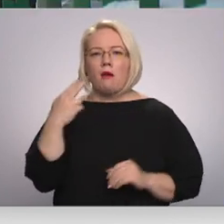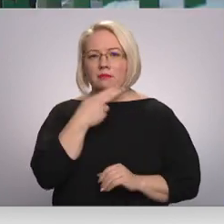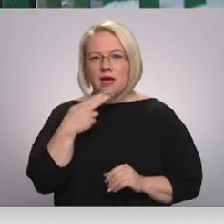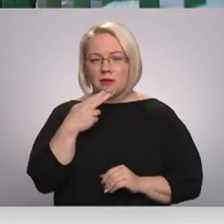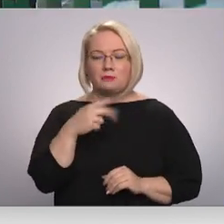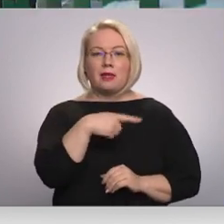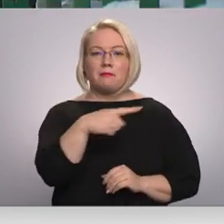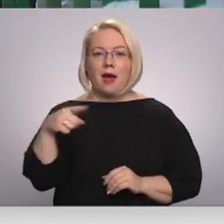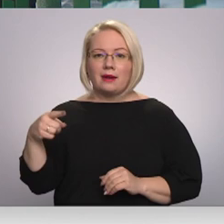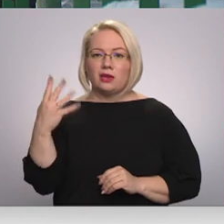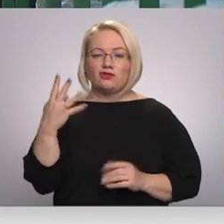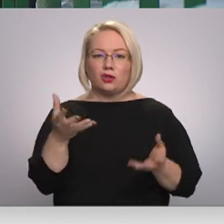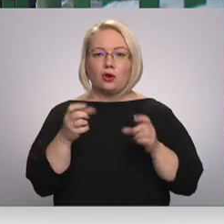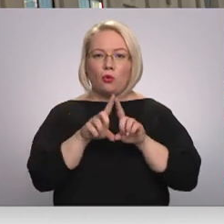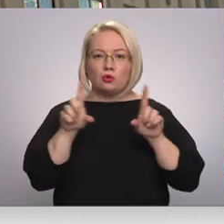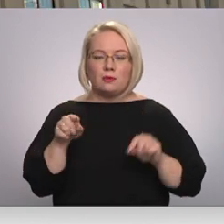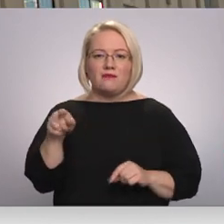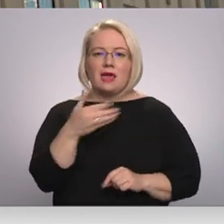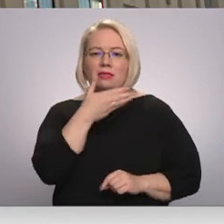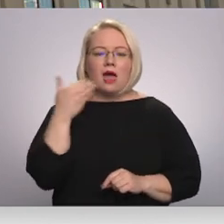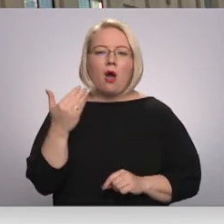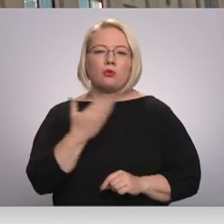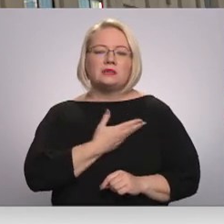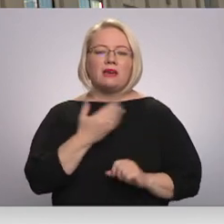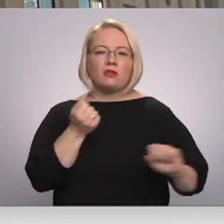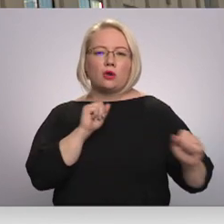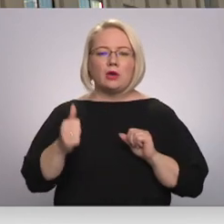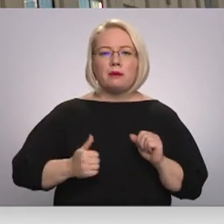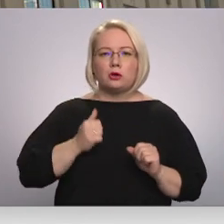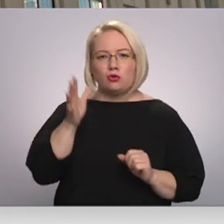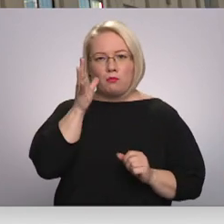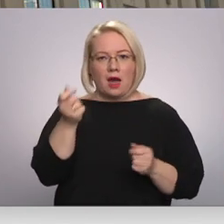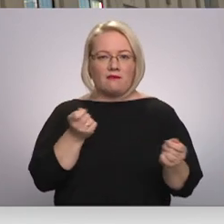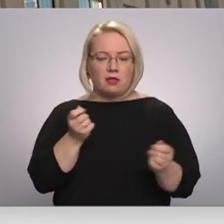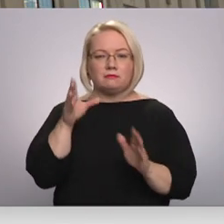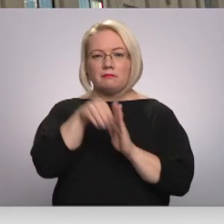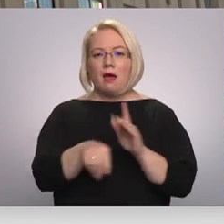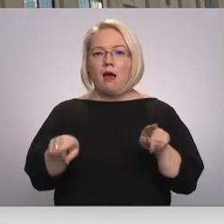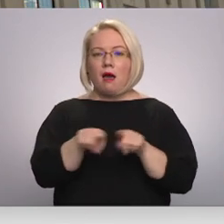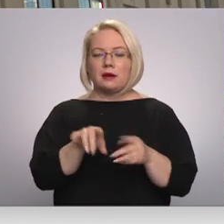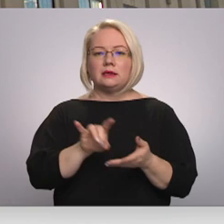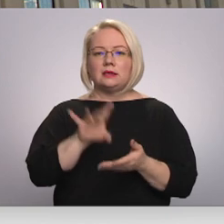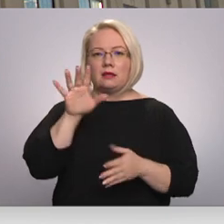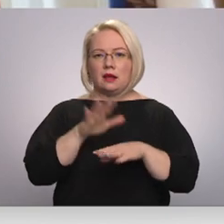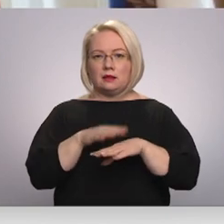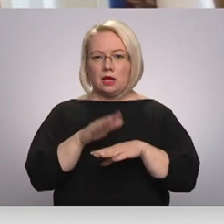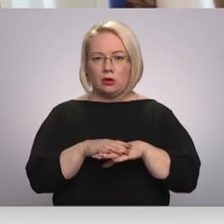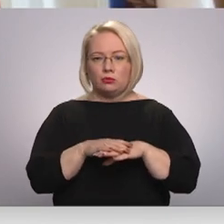bet pārējie uzņēmumi darbojas kā nedzīvojamo nekustamo īpašumu pārvaldnieki. Tai skaitā arī centrāla tirgus.